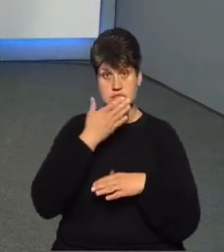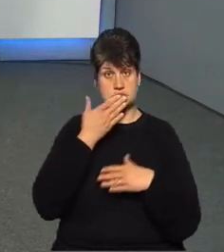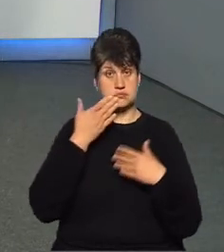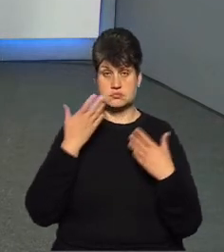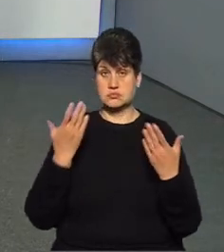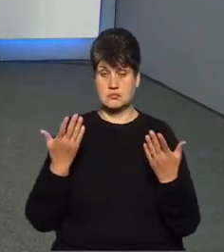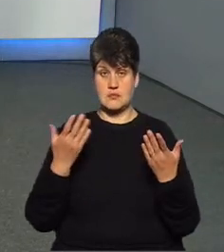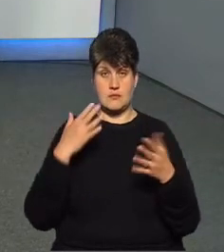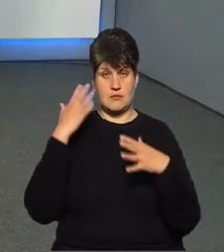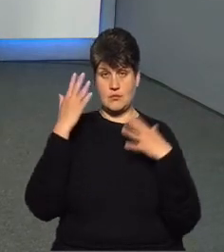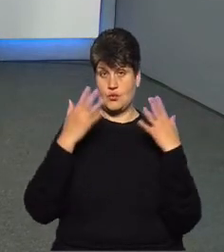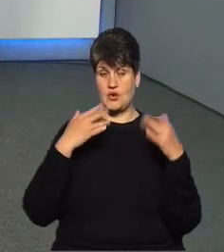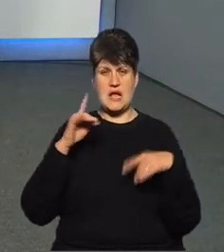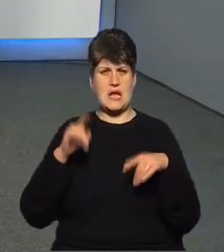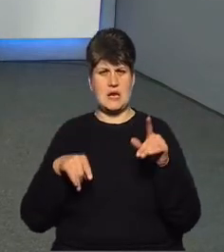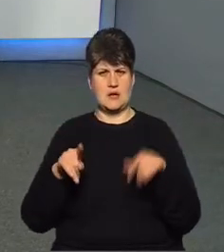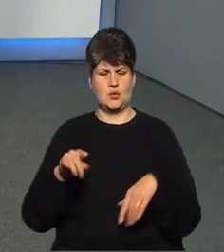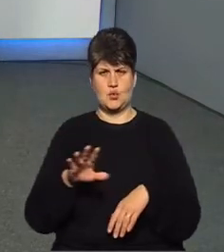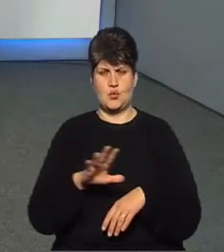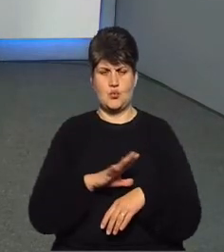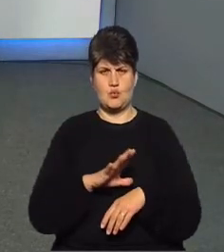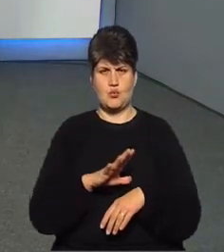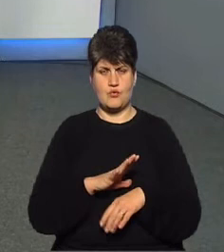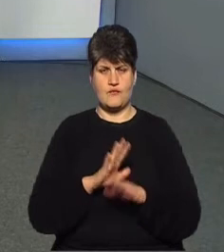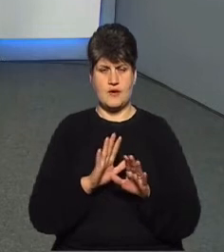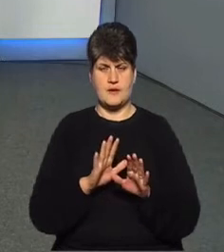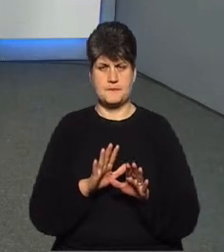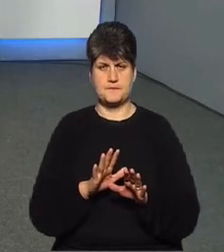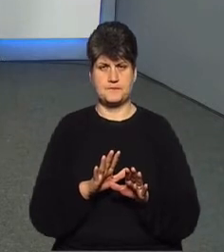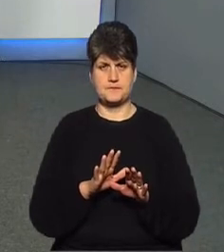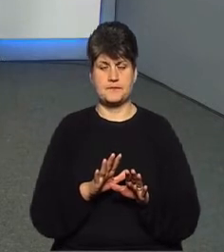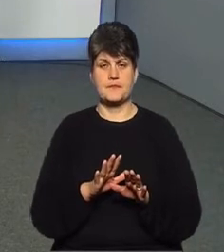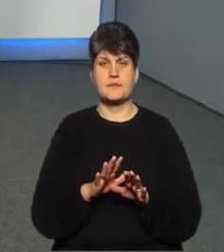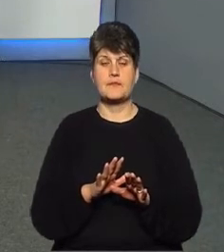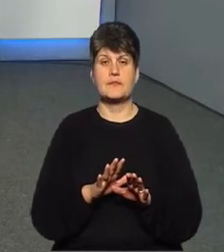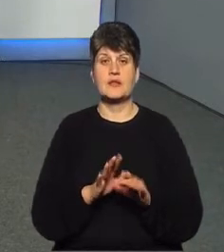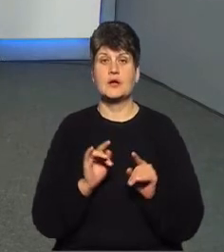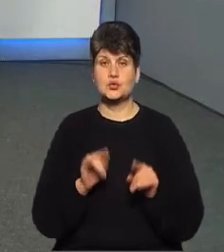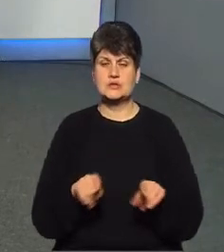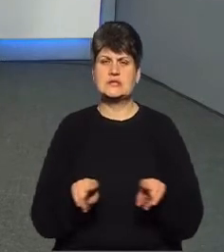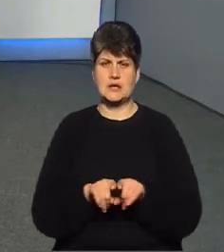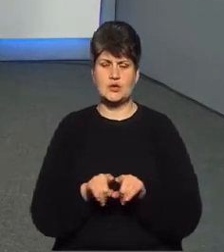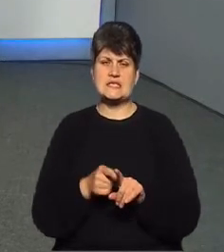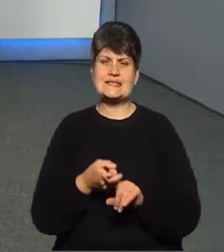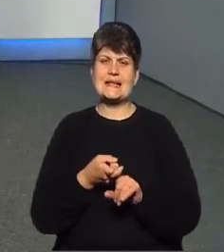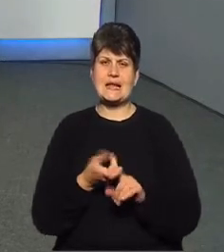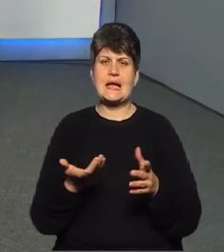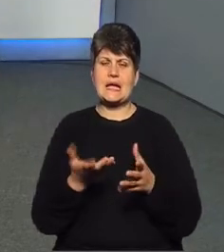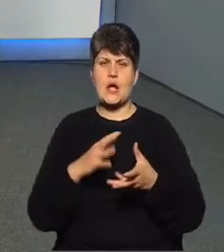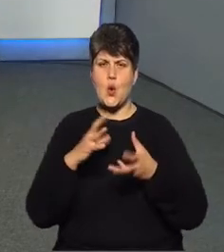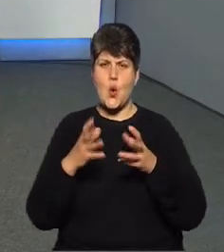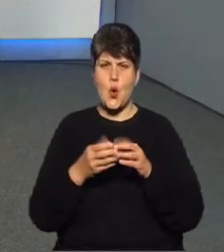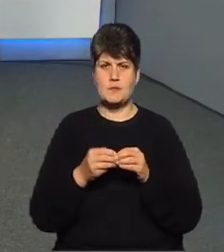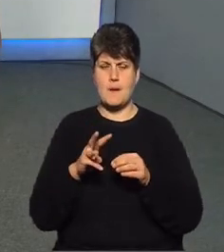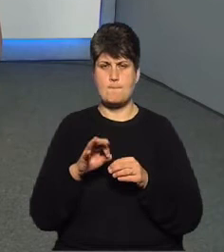рідше буває, ніж при геморрічному інсульті. Тут теж в залежності від того, який обсяг мозку уражений. Якщо великий